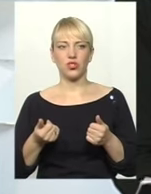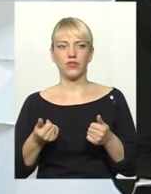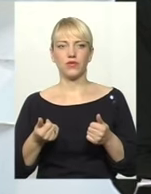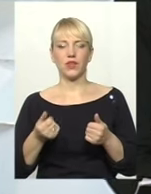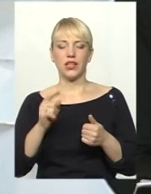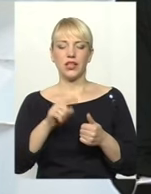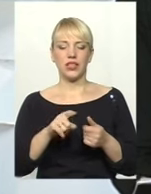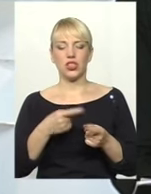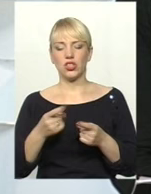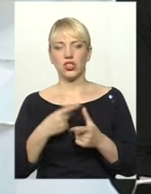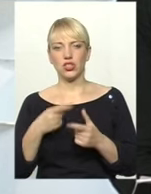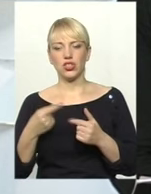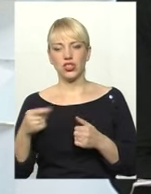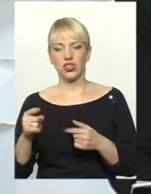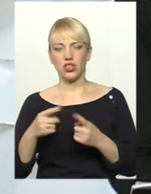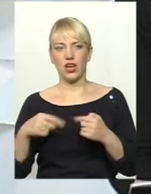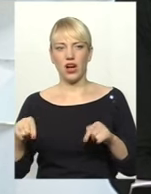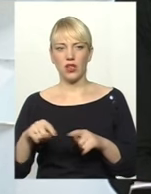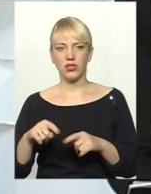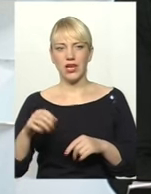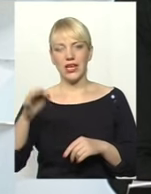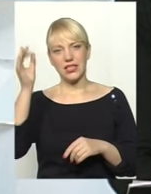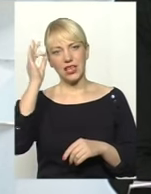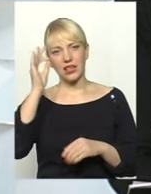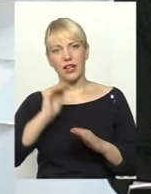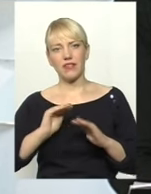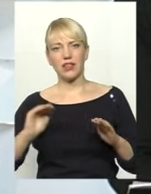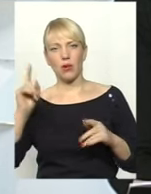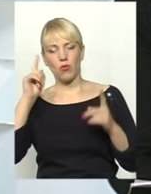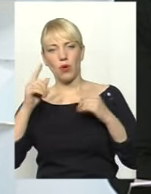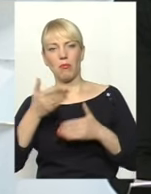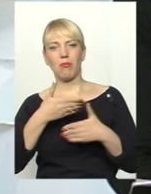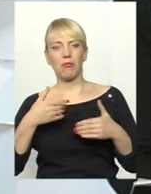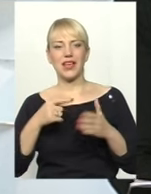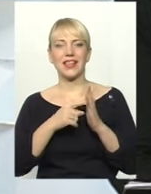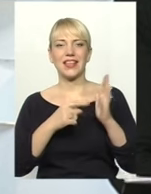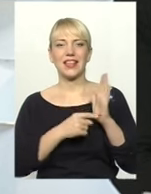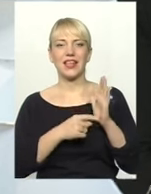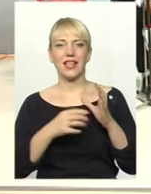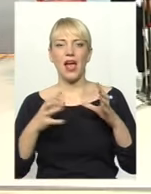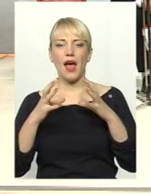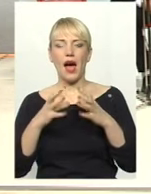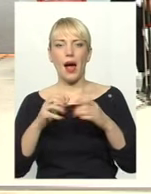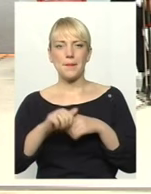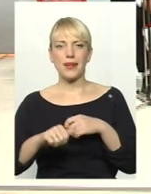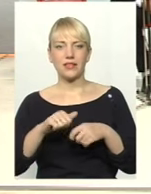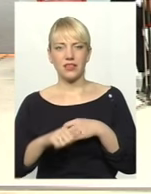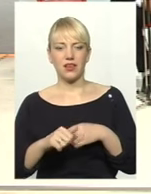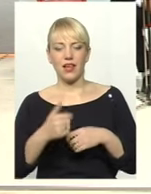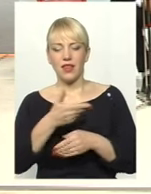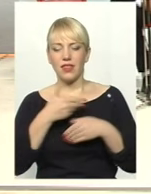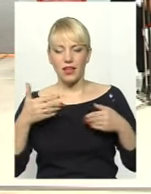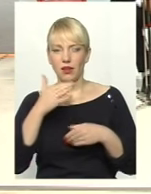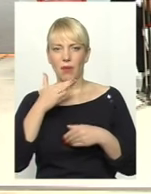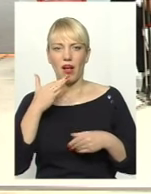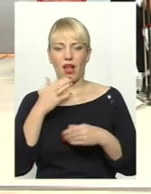іншій галузі. І згадався дитячий мультик «Ми ділили апельсин, нас багато, він один». 50